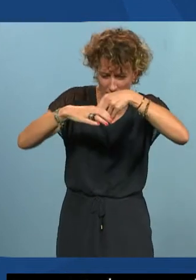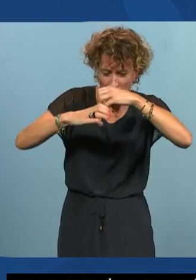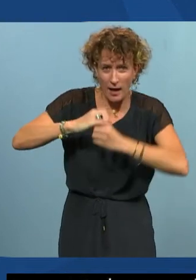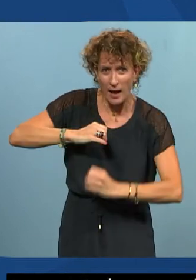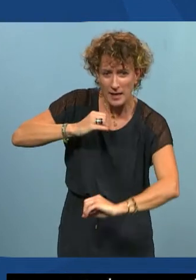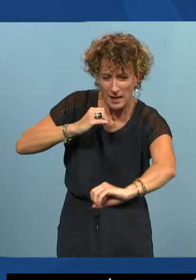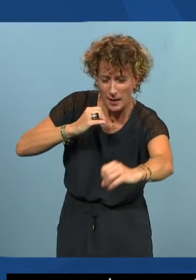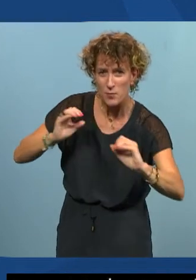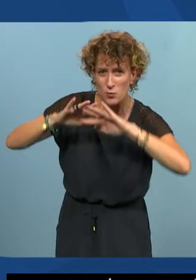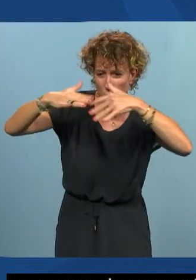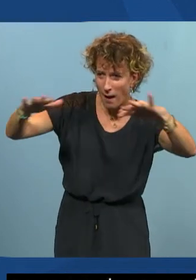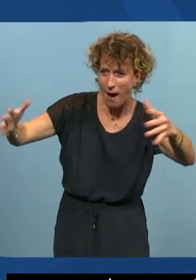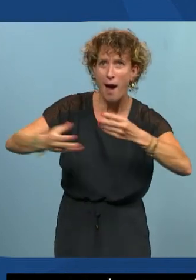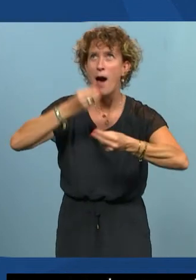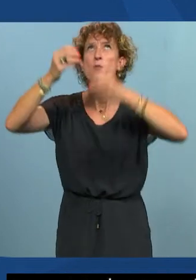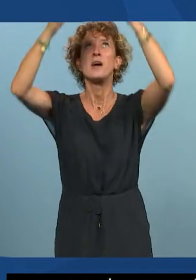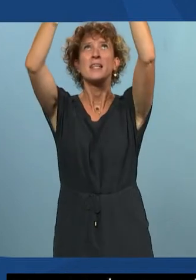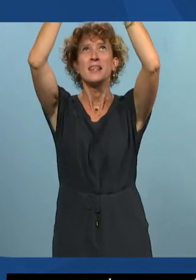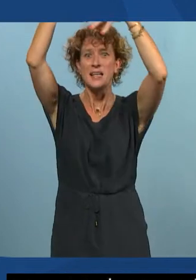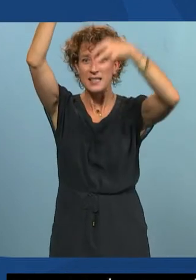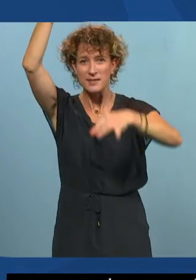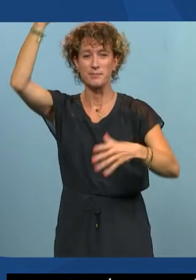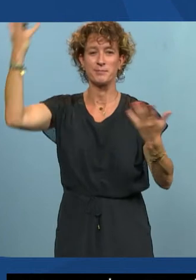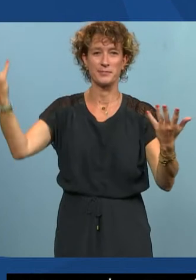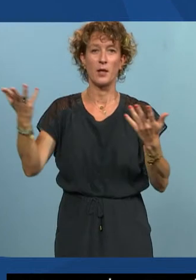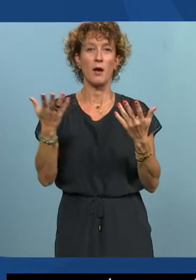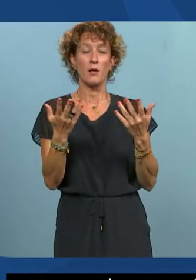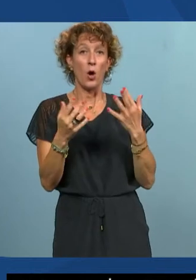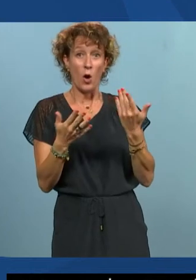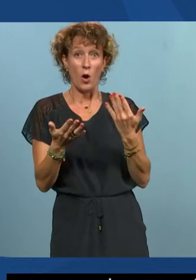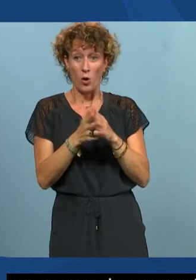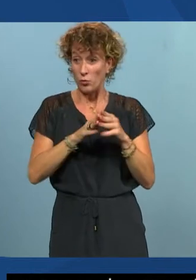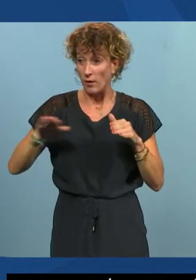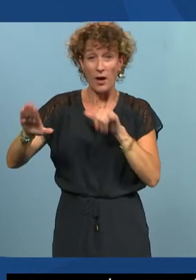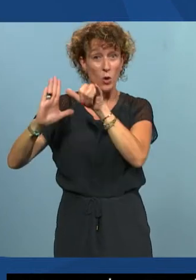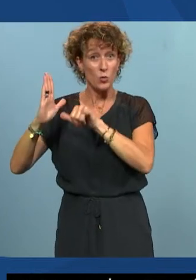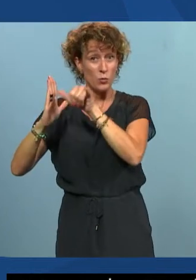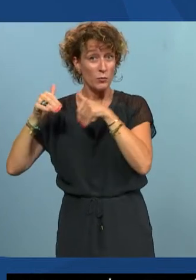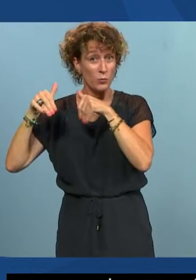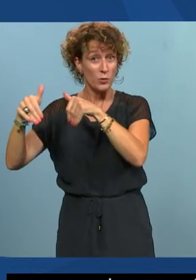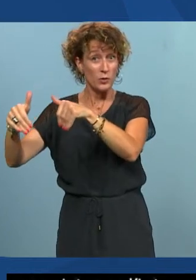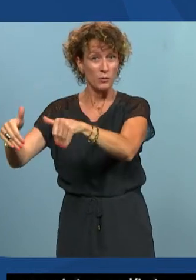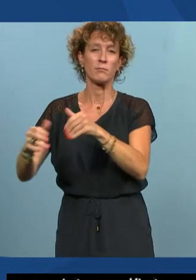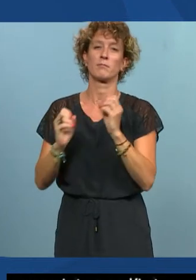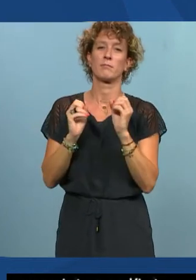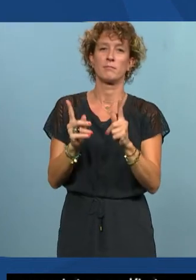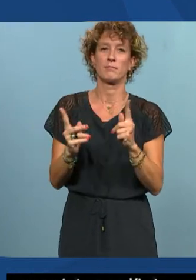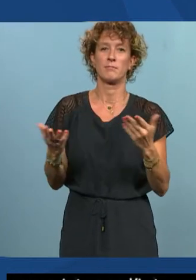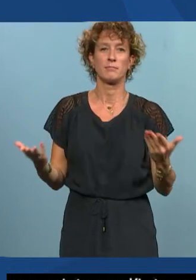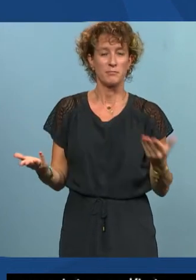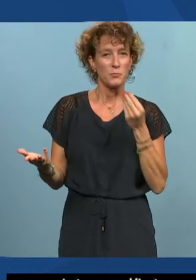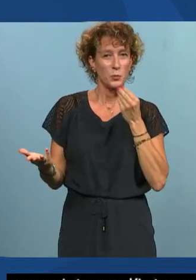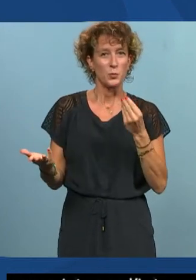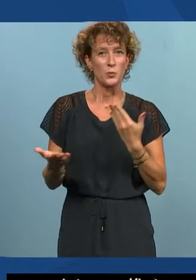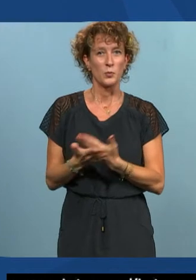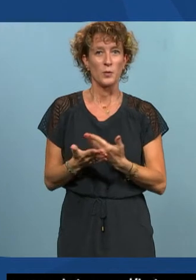ou un satellite qui défaille. Sur YouTube, en tout cas, c'est diffusé. Sur YouTube, c'est toujours diffusé, apparemment. Donc, on continue,